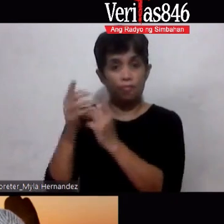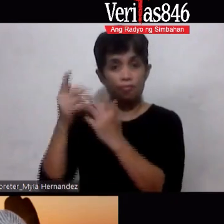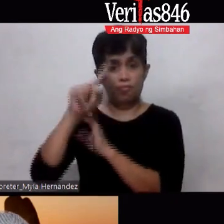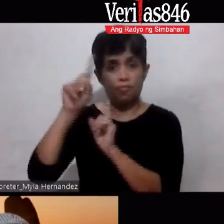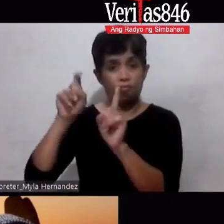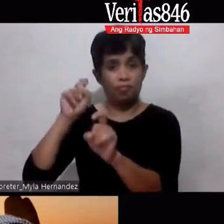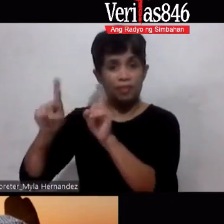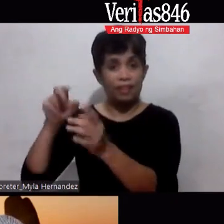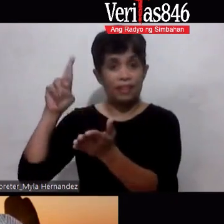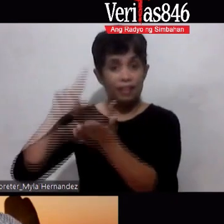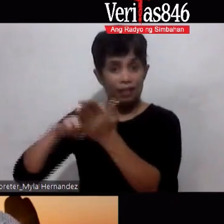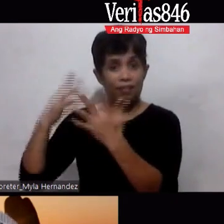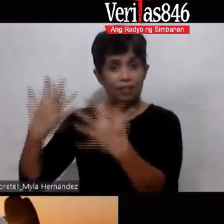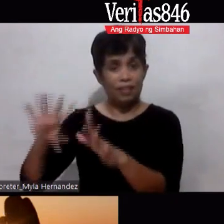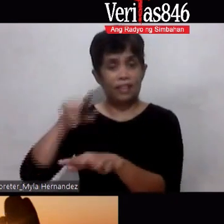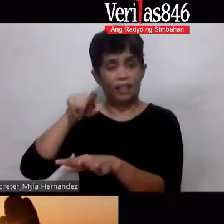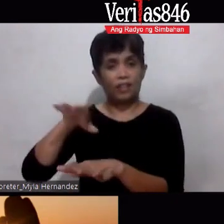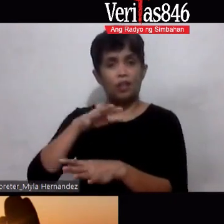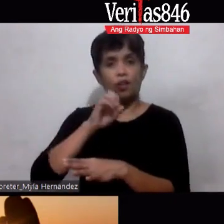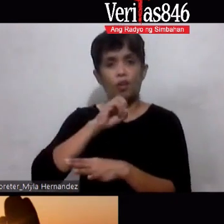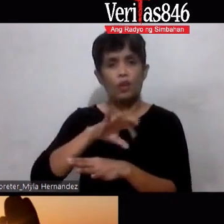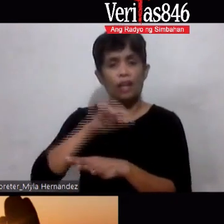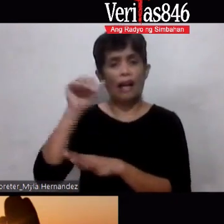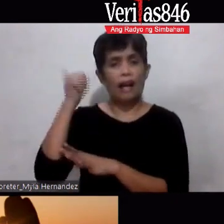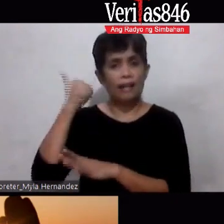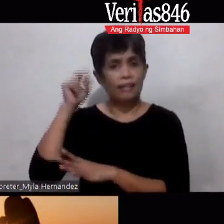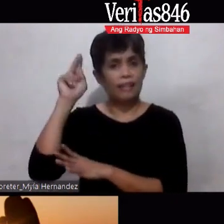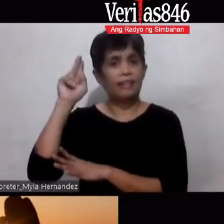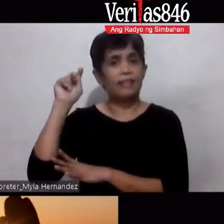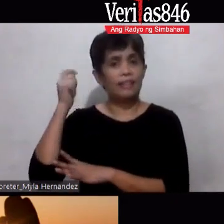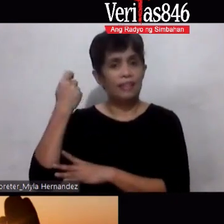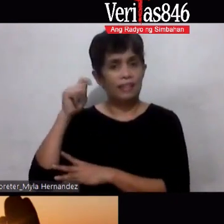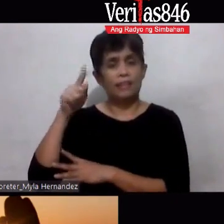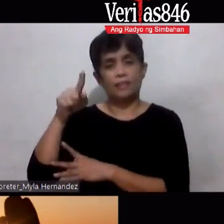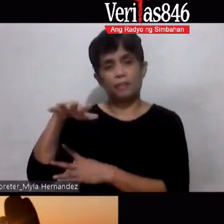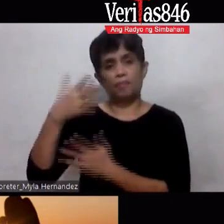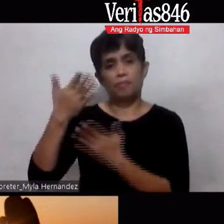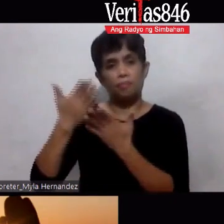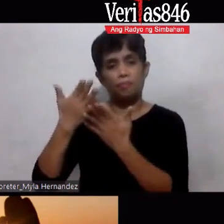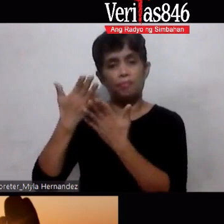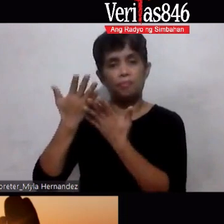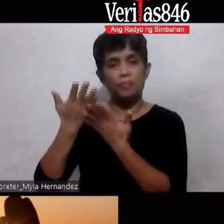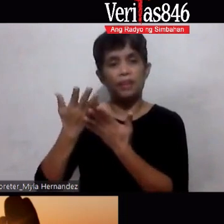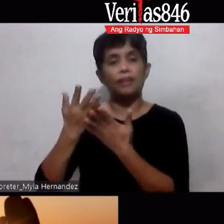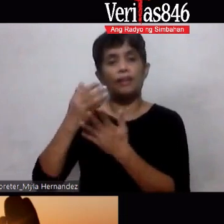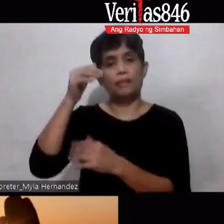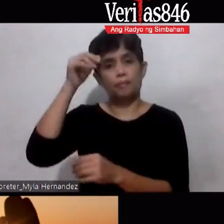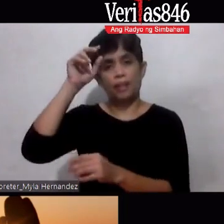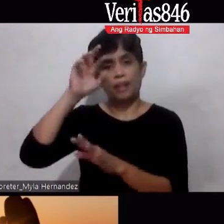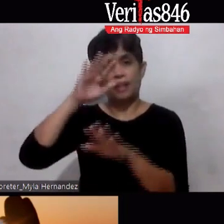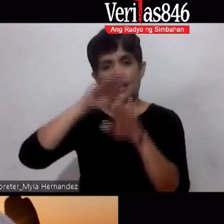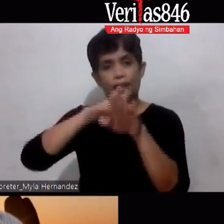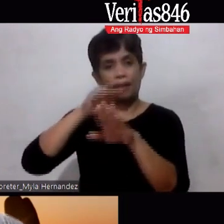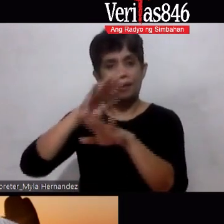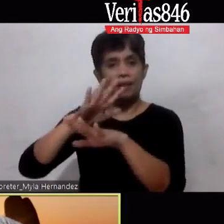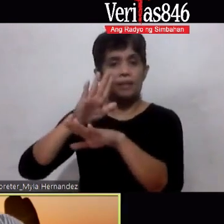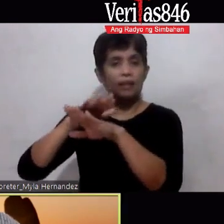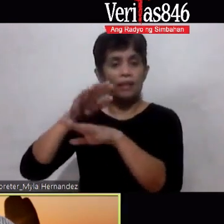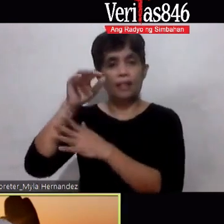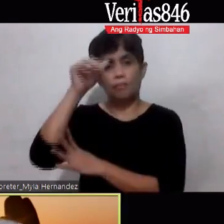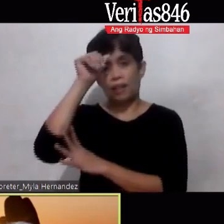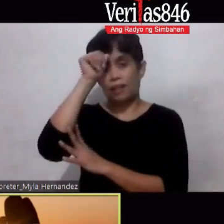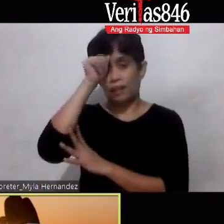-register kung kayo'y lola auntie tita paalala nyo lahat ng mga kabataan mag-register to vote okay